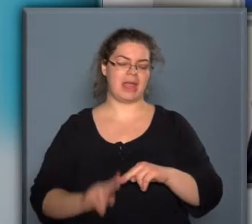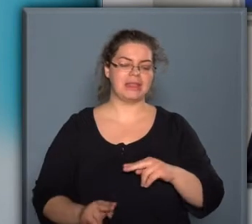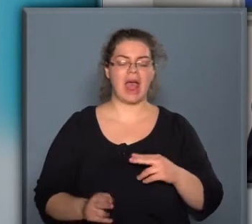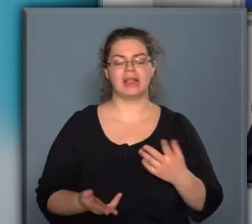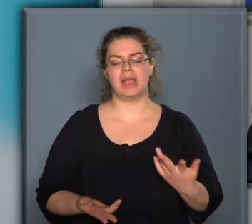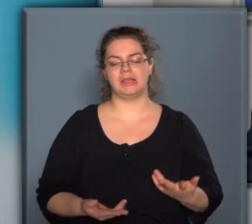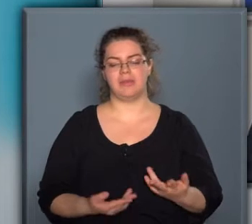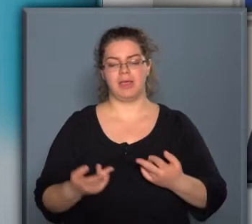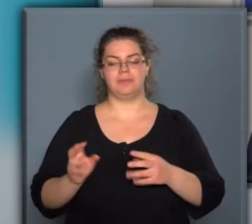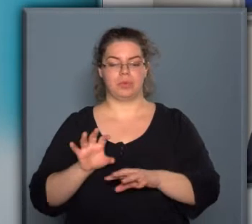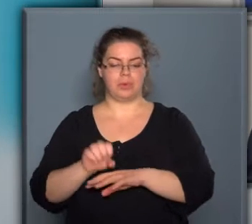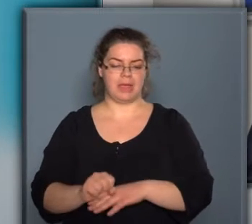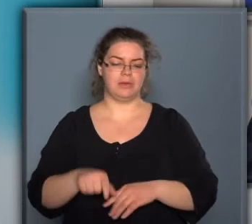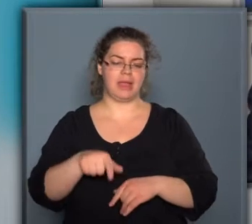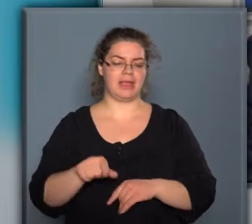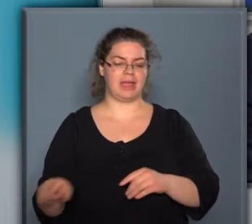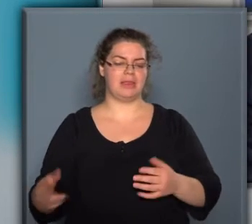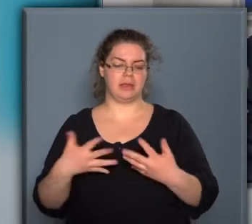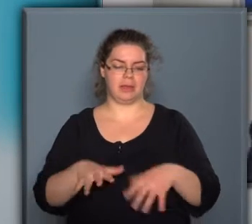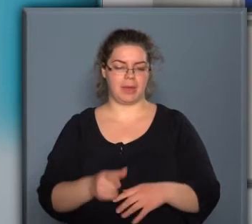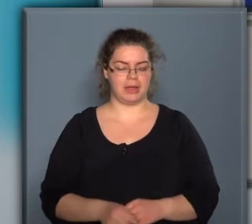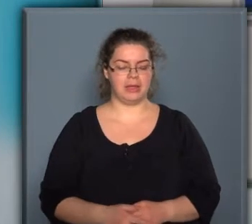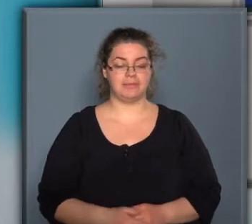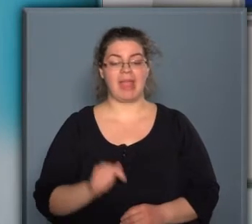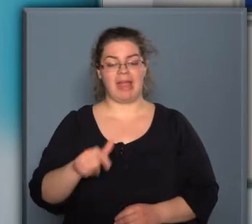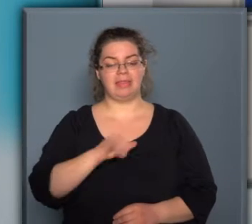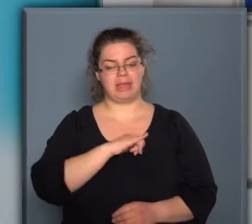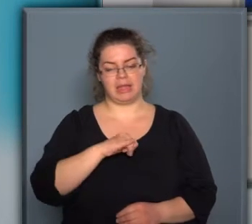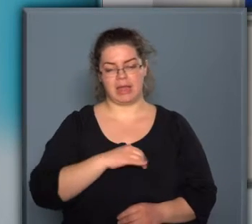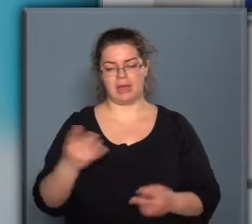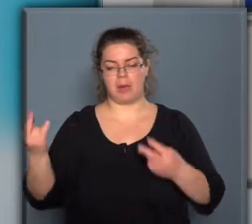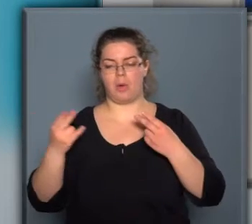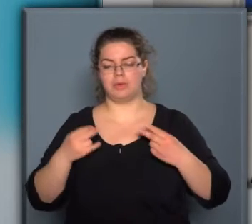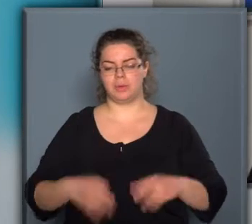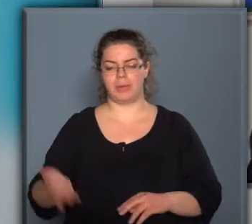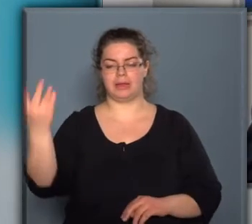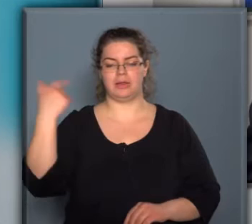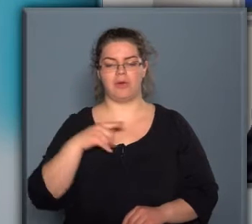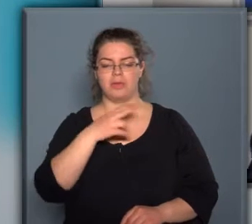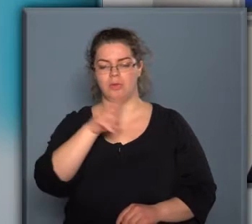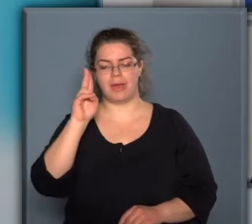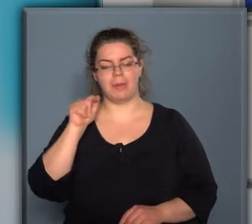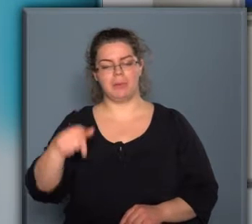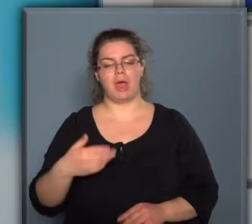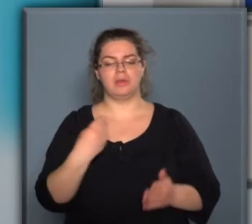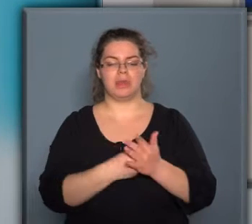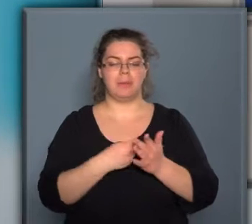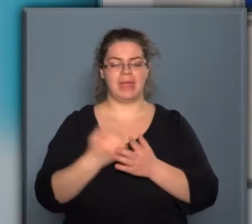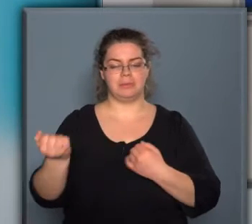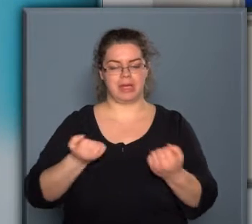hozzányúlni ezekhez a gépekhez. Ennek érdekében hoztuk meg tavaly novemberben azt a